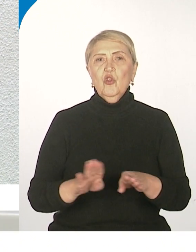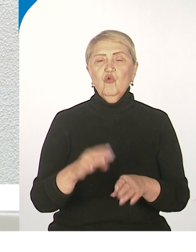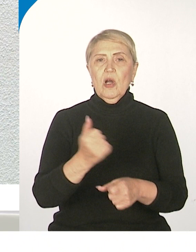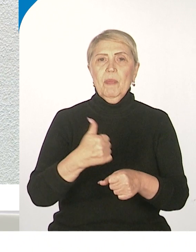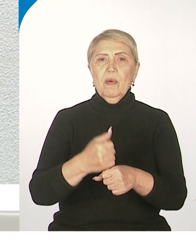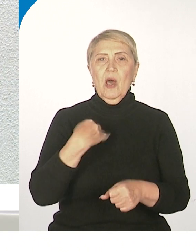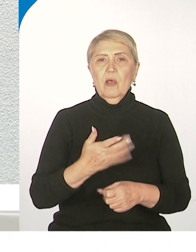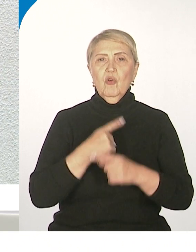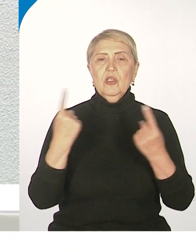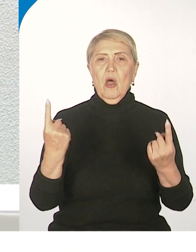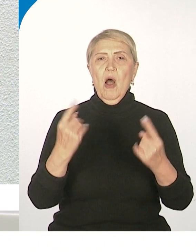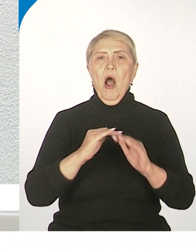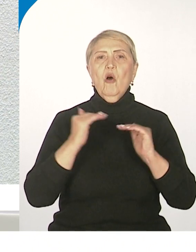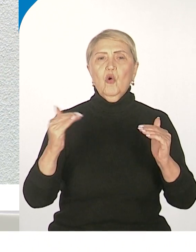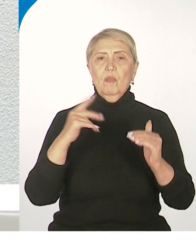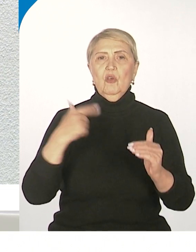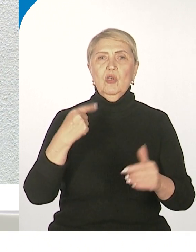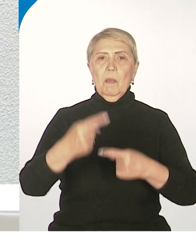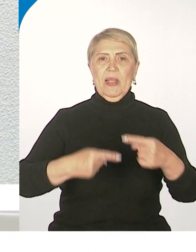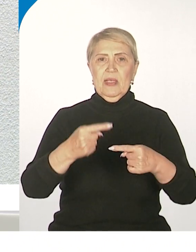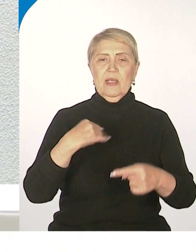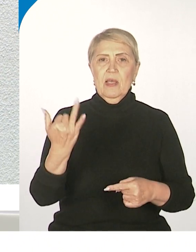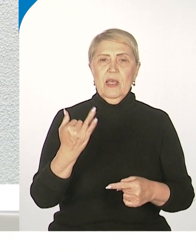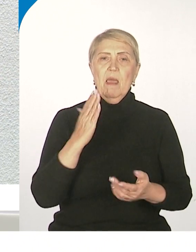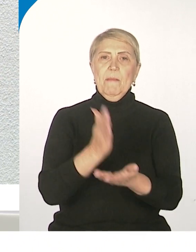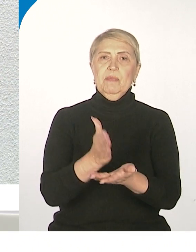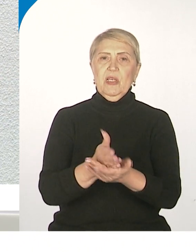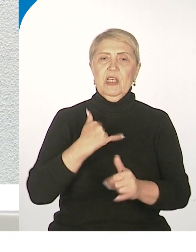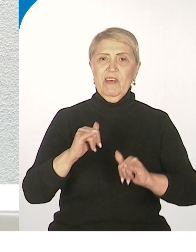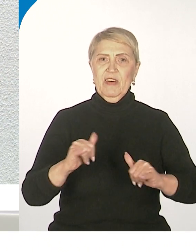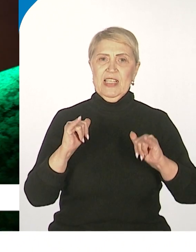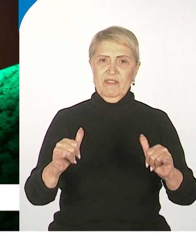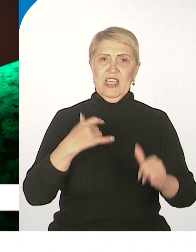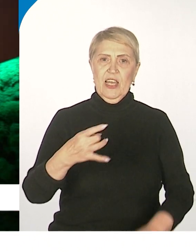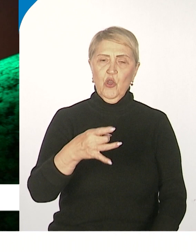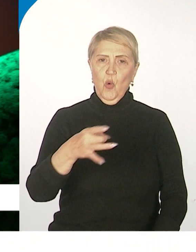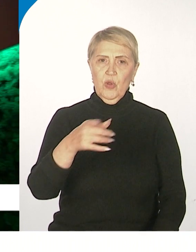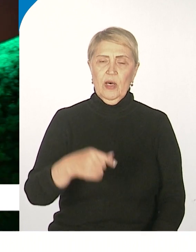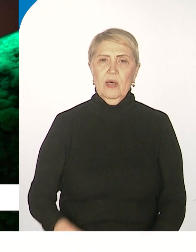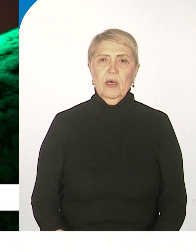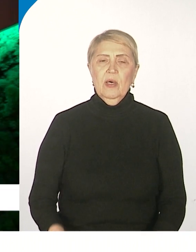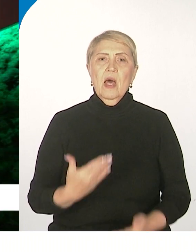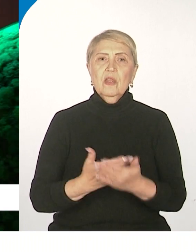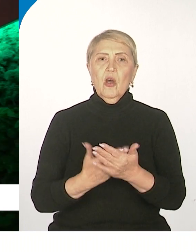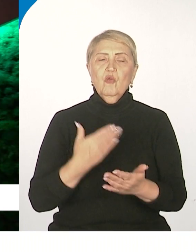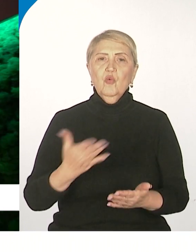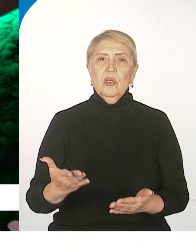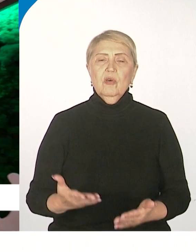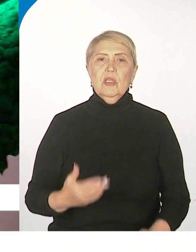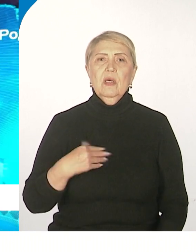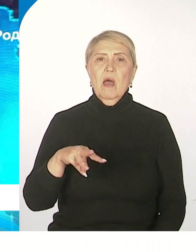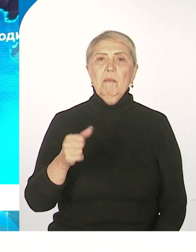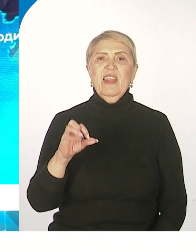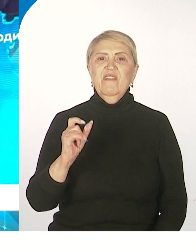огромный потенциал и огромные перспективы развития региона. Накануне Михаил Дегтярев и Валентина